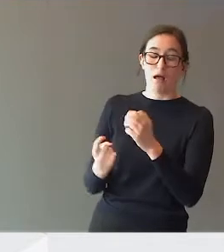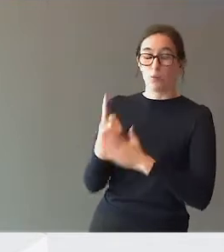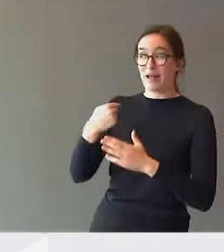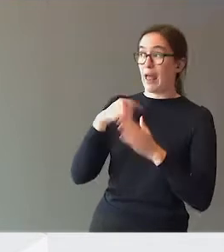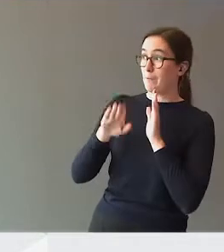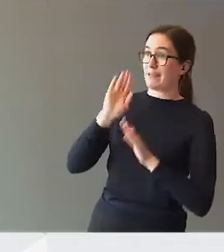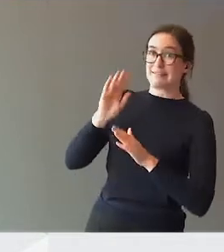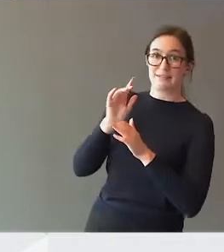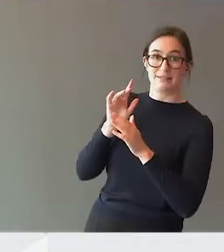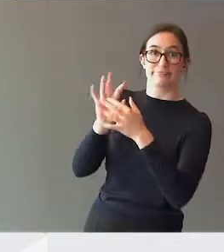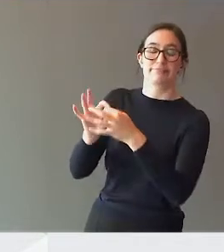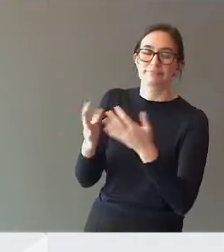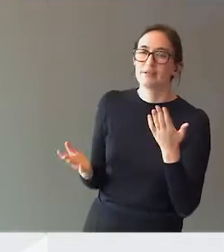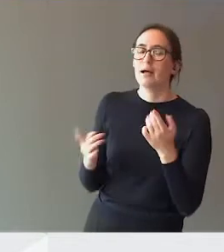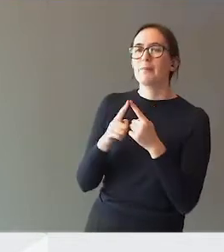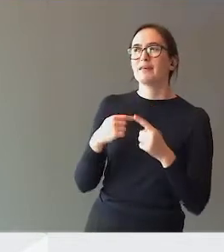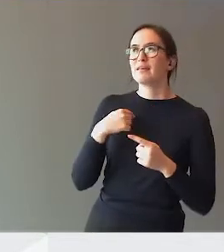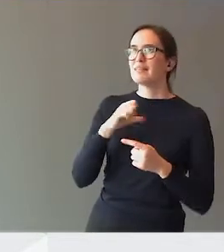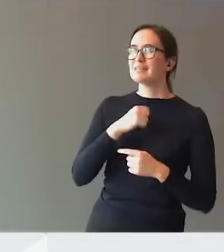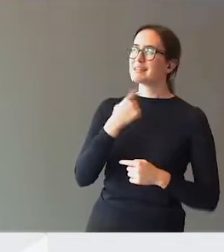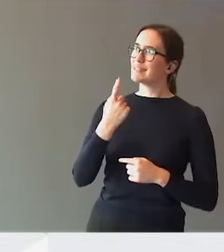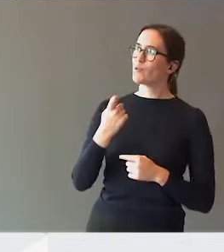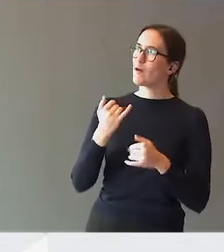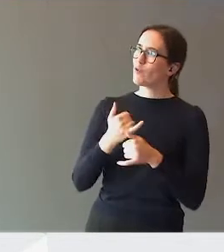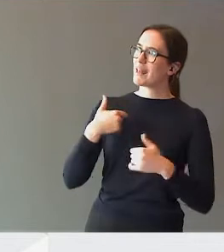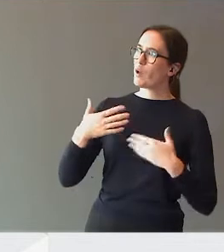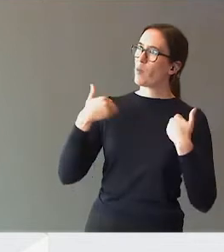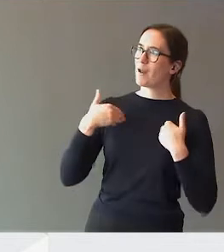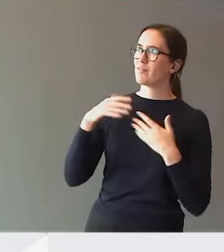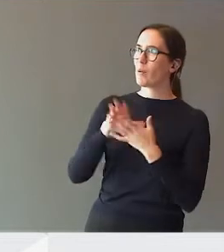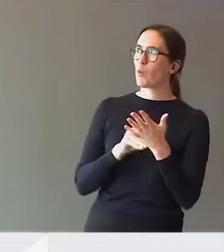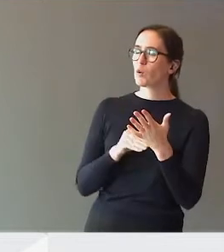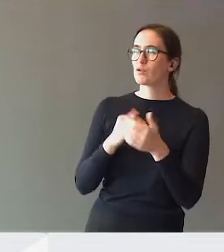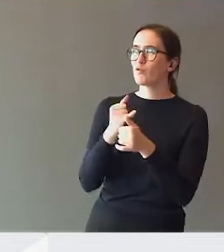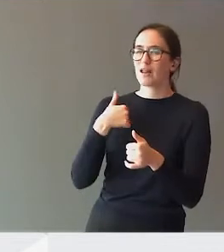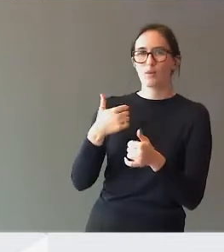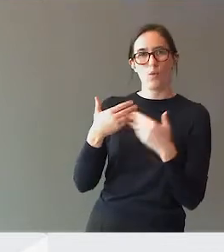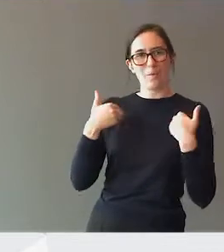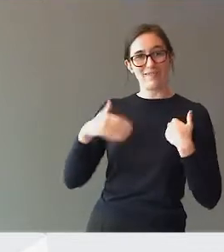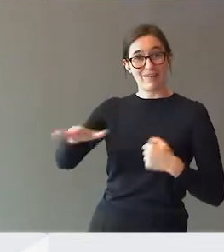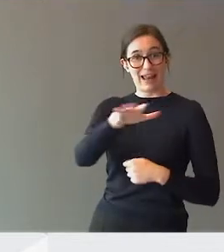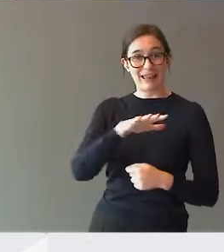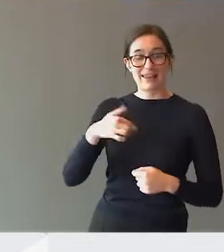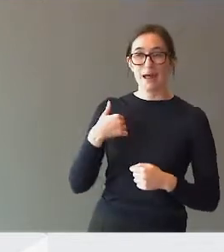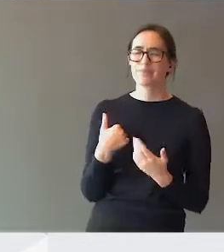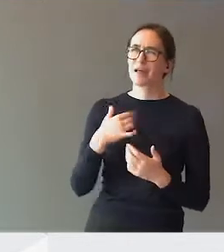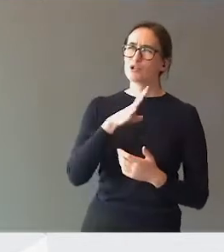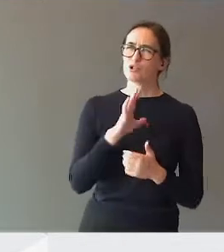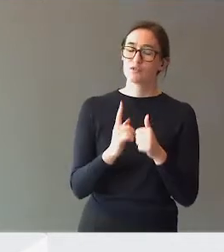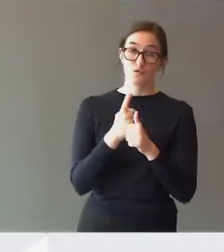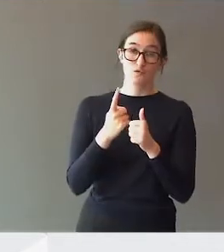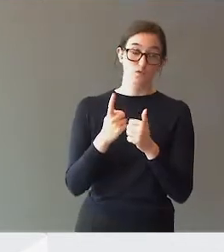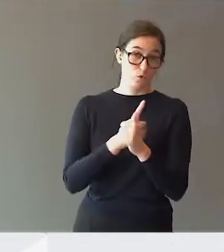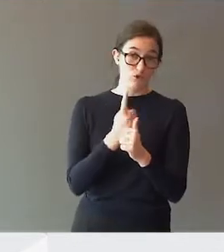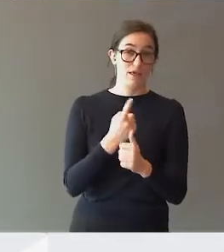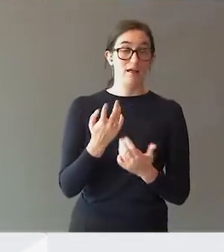Men hvis jeg skal si litt om hvordan jeg opplevde rapporten, og hvordan jeg opplever dette feltet, så synes jeg for det første det er veldig flott at